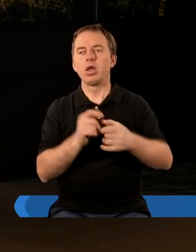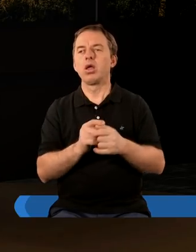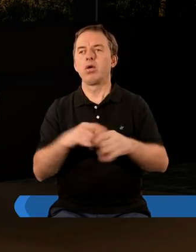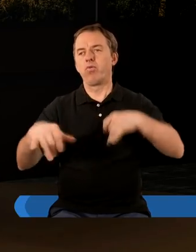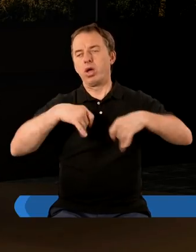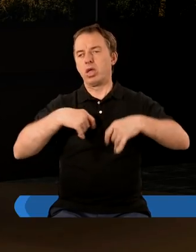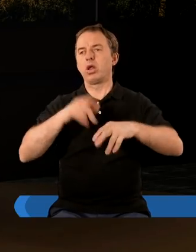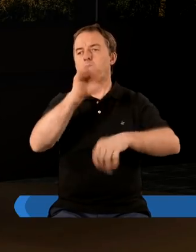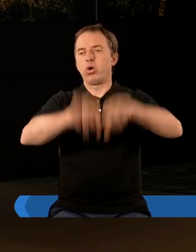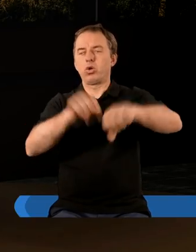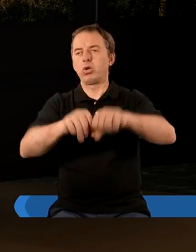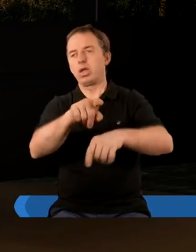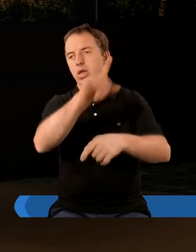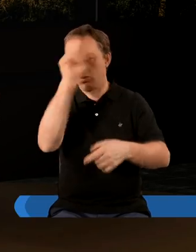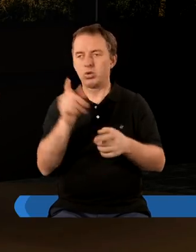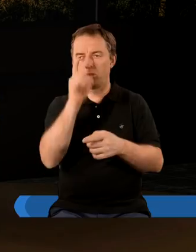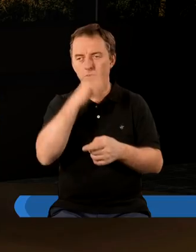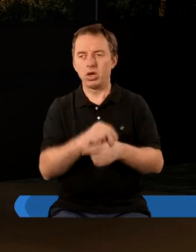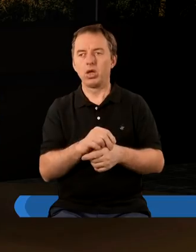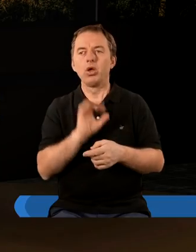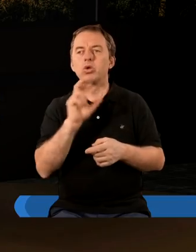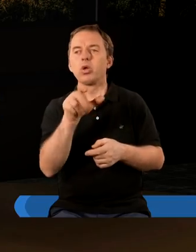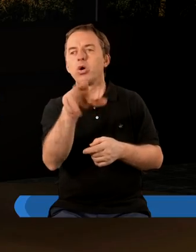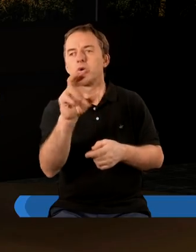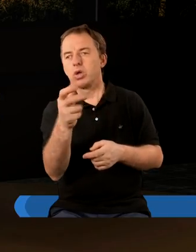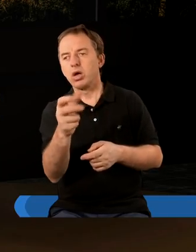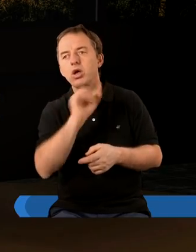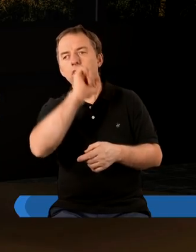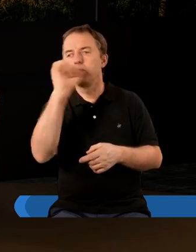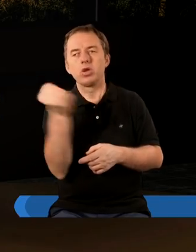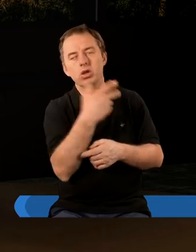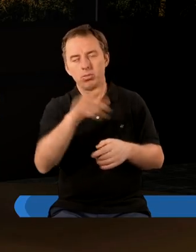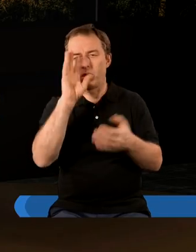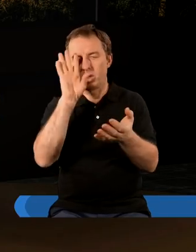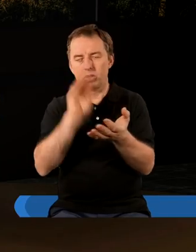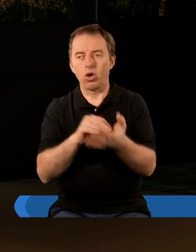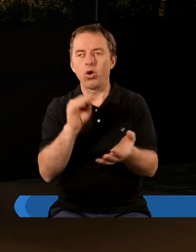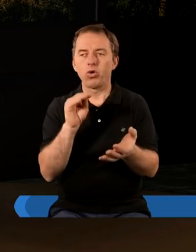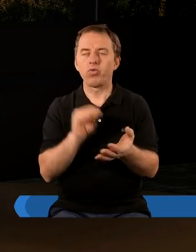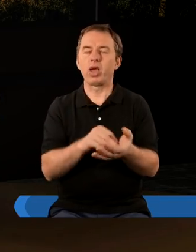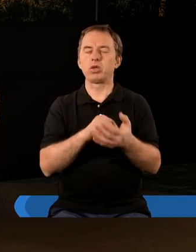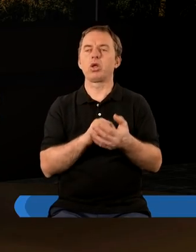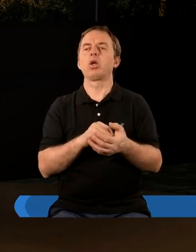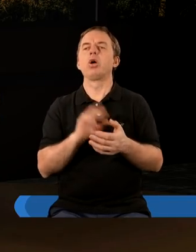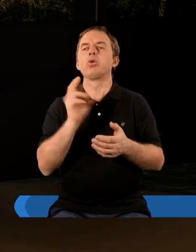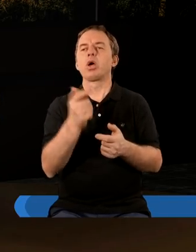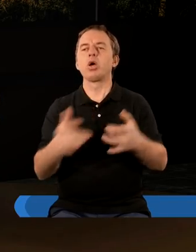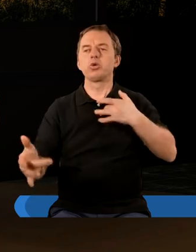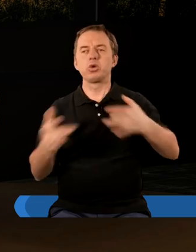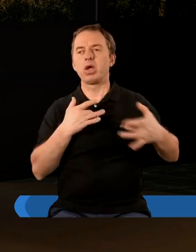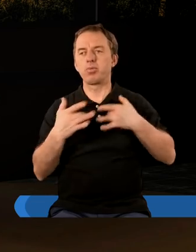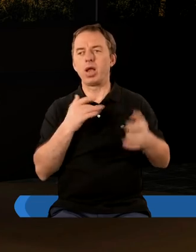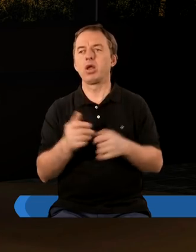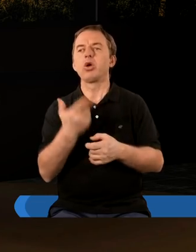żeby władać, żeby osądzić. To, czego oni nigdy nie mogli doświadczyć, a raczej, z czego raczej